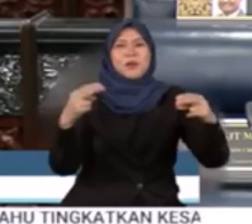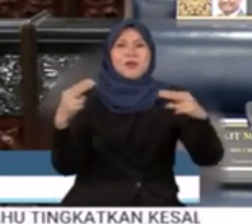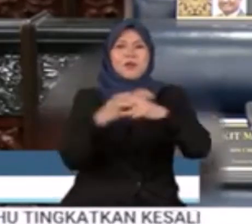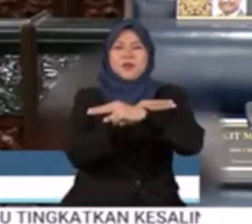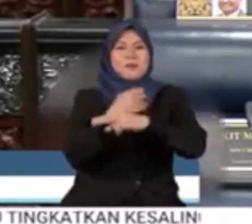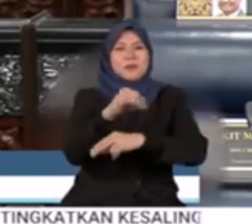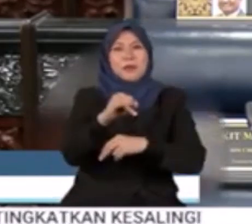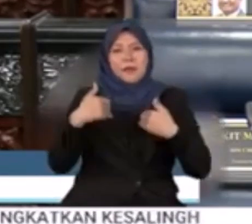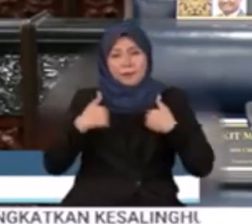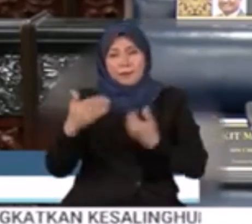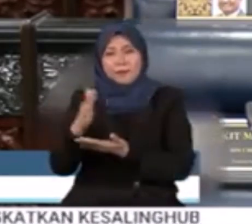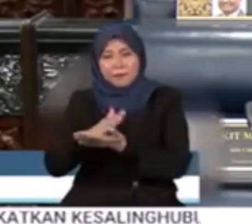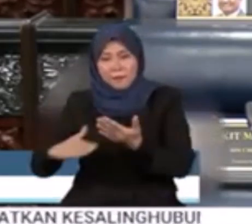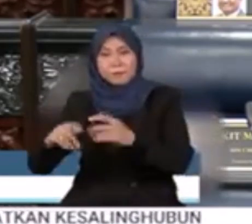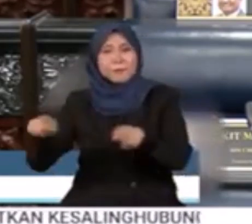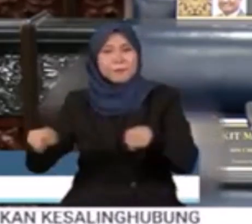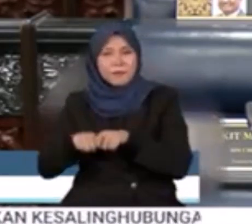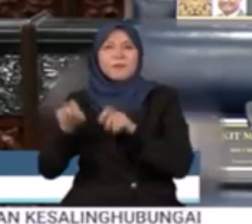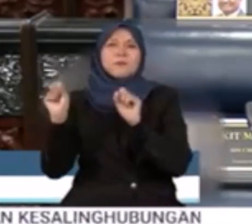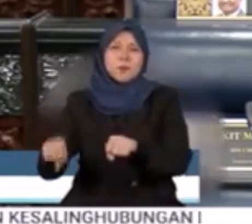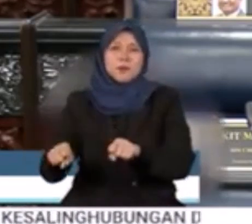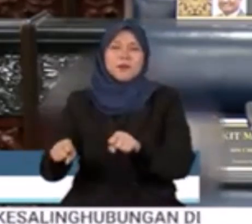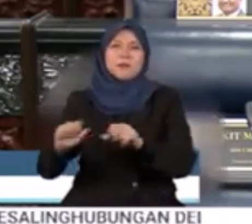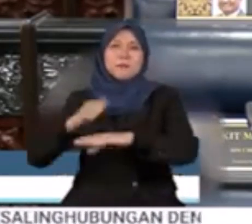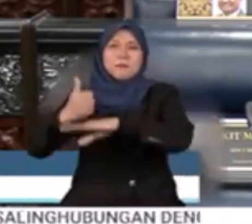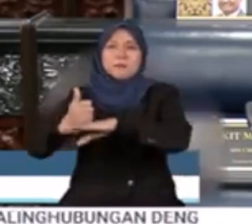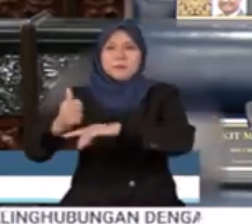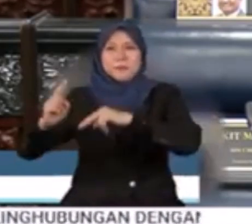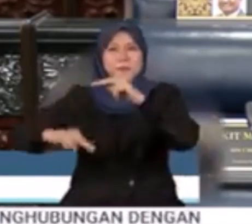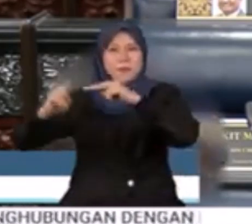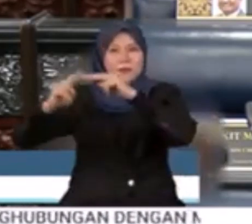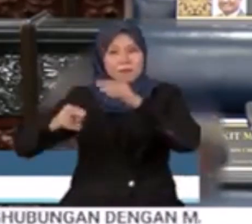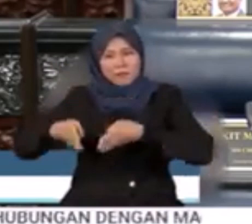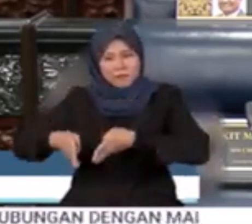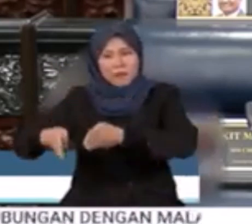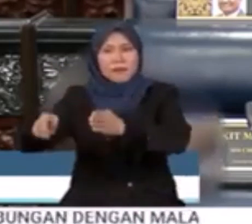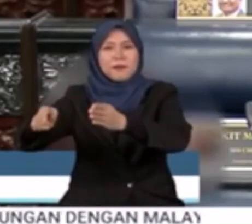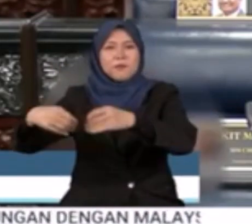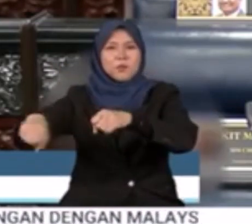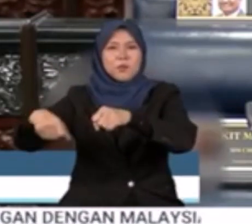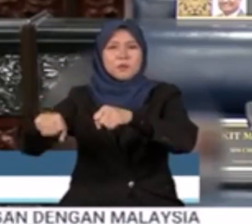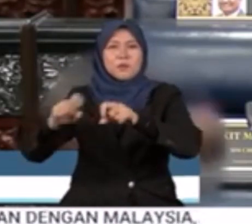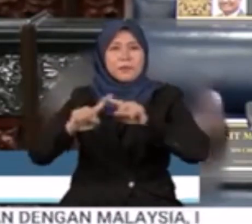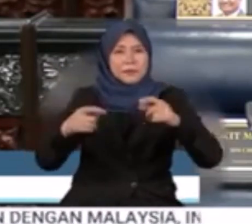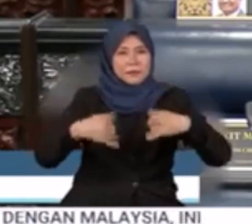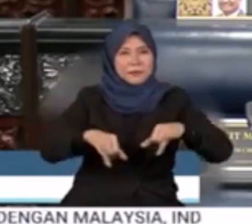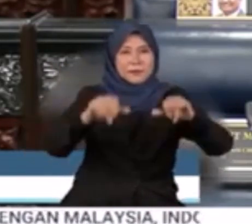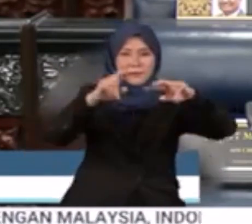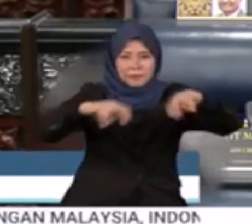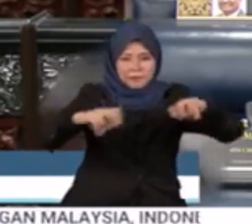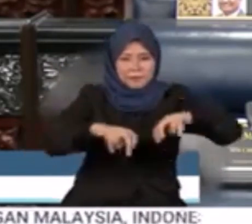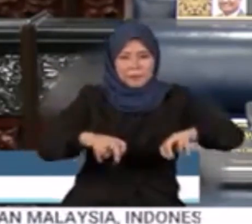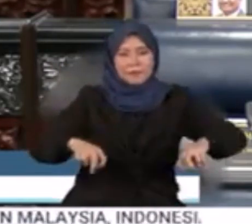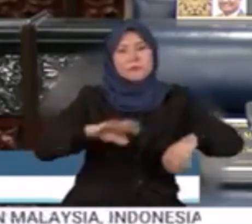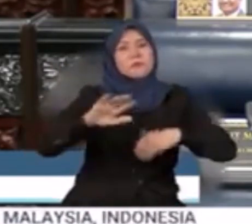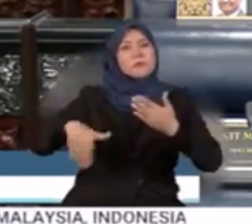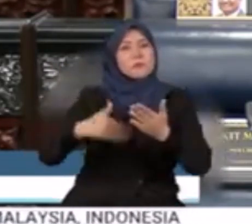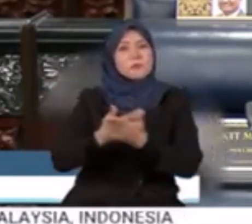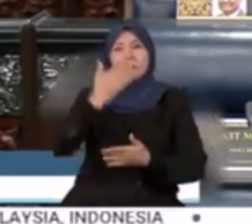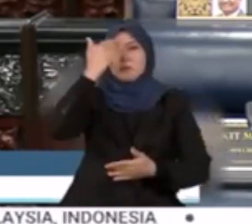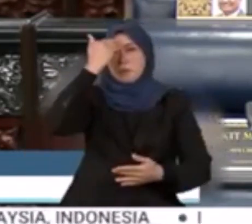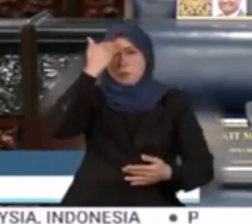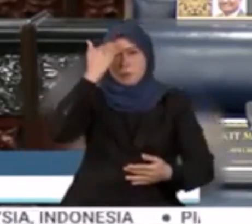Mungkin ada tempat-tempat tertentu sahaja yang dibolehkan. Tapi kajian ini masih dibuat dan kita semua tahu